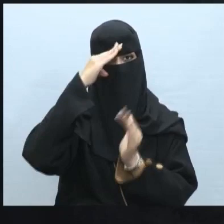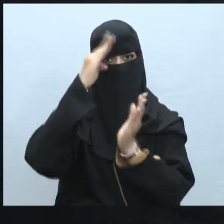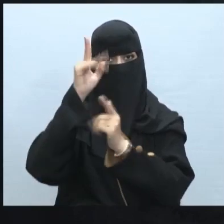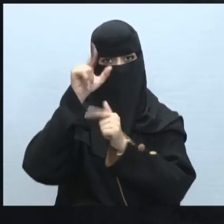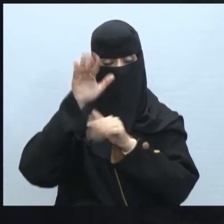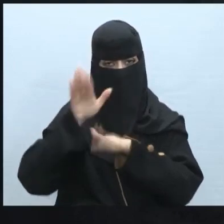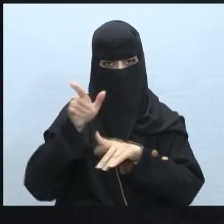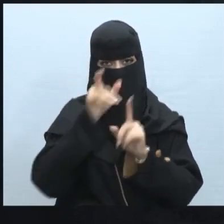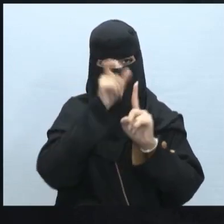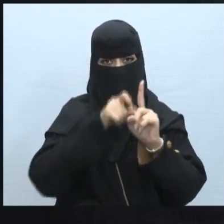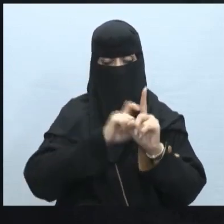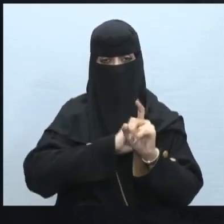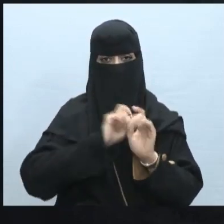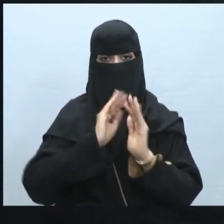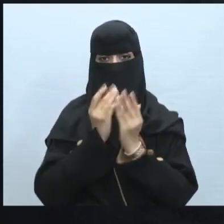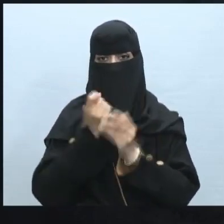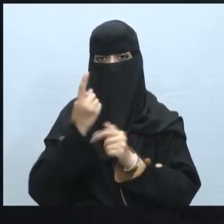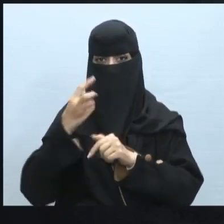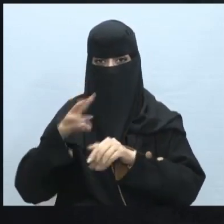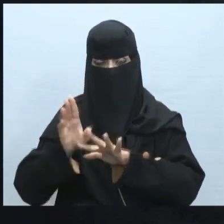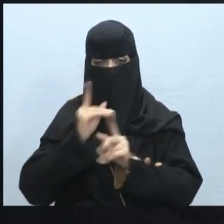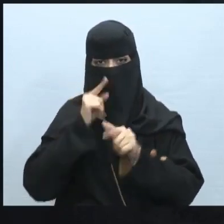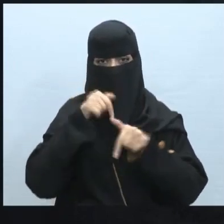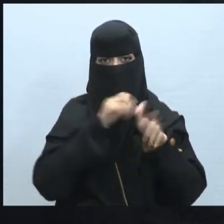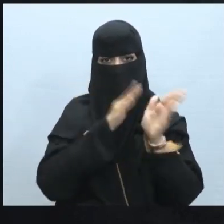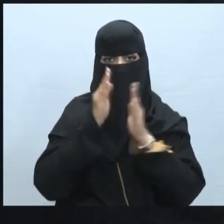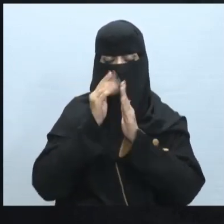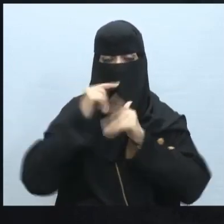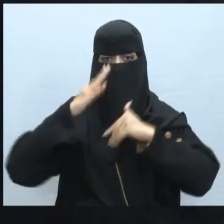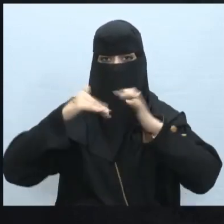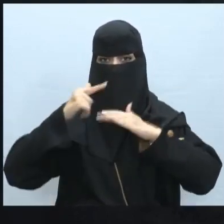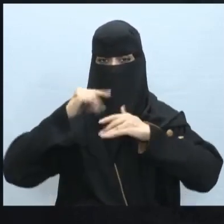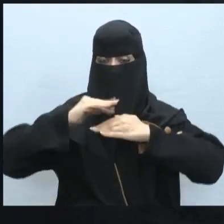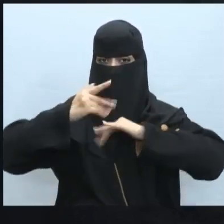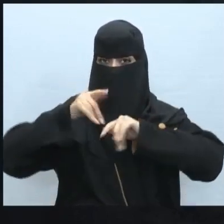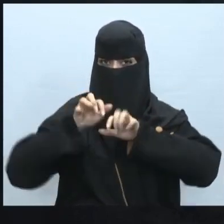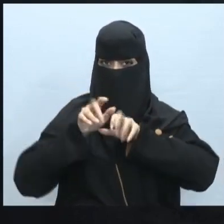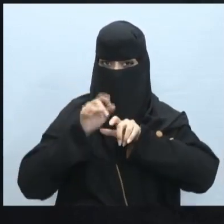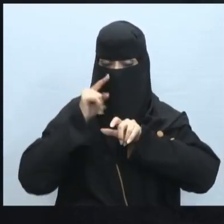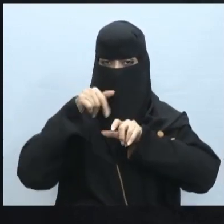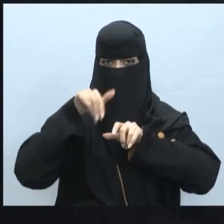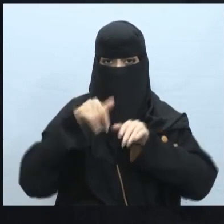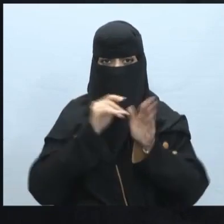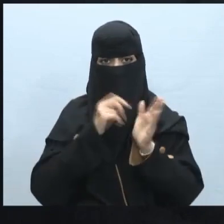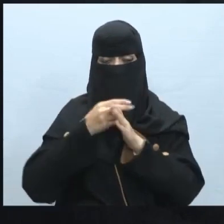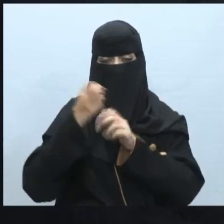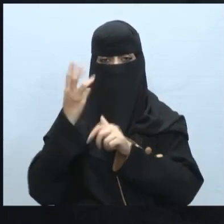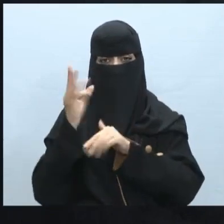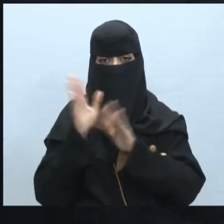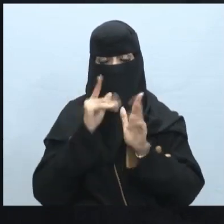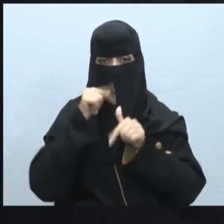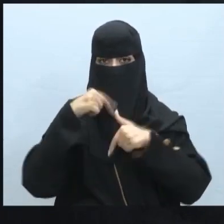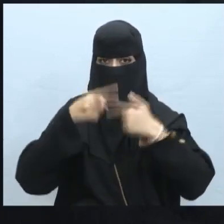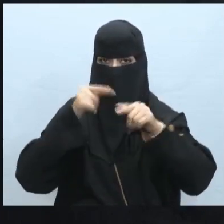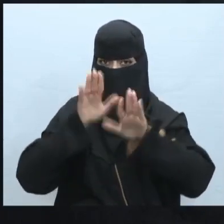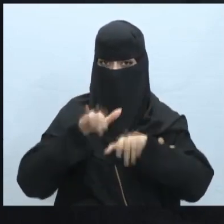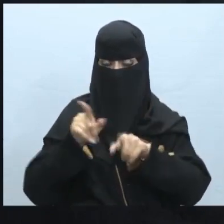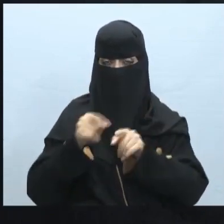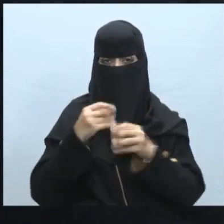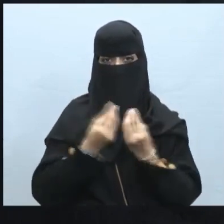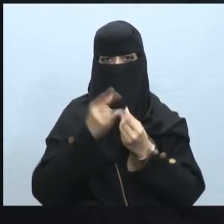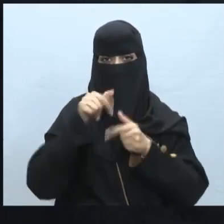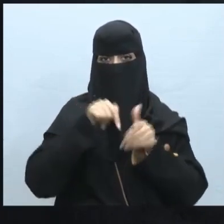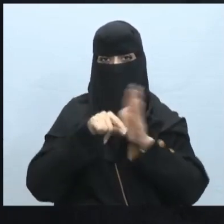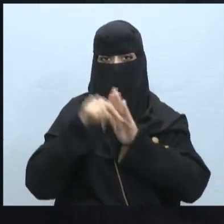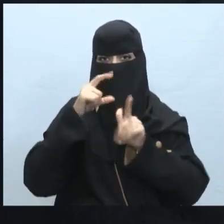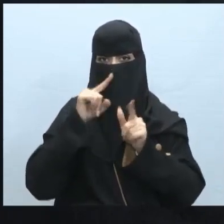بكم أعزائي طلاب الصف الأول المتوسط في مادة المهرات الرقمية الفصل الدراسي الثالث سنكون معا بإذن الله في